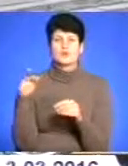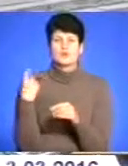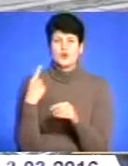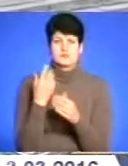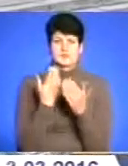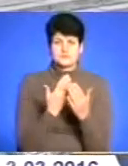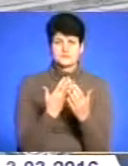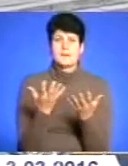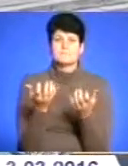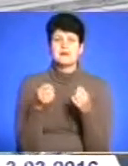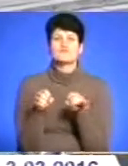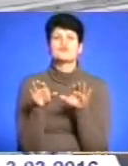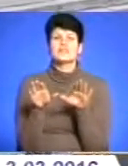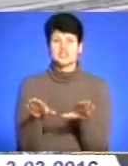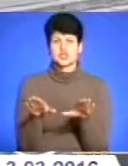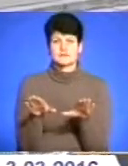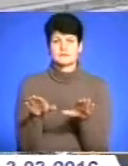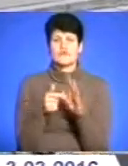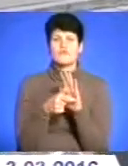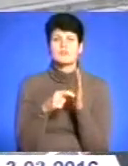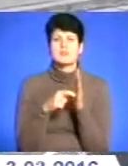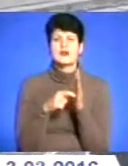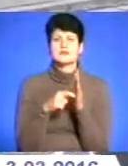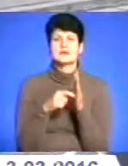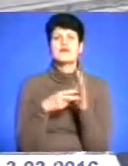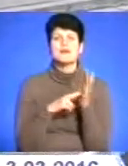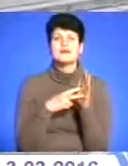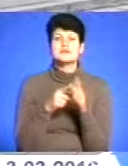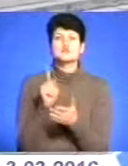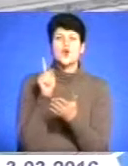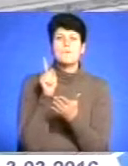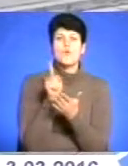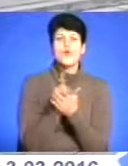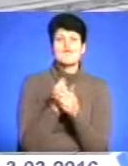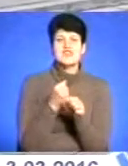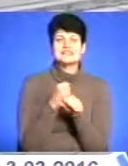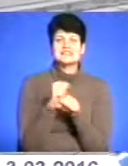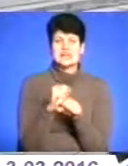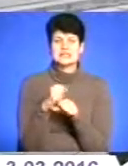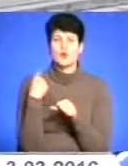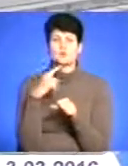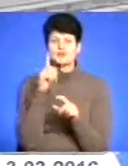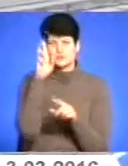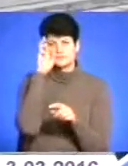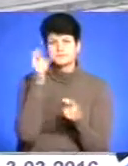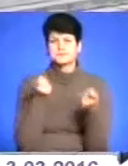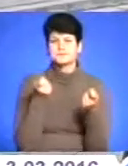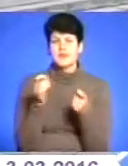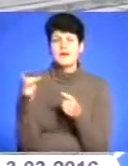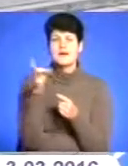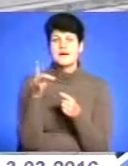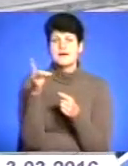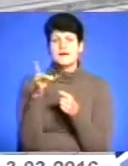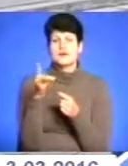випадку, приймуть рішення в плані зобов'язати ті обласну адміністрацію, районні